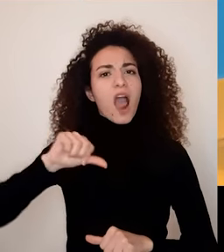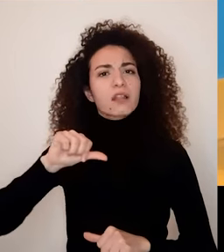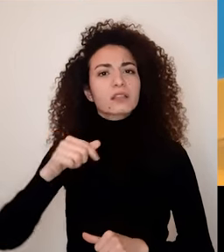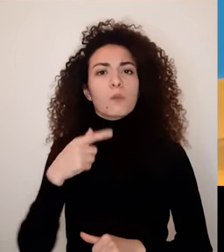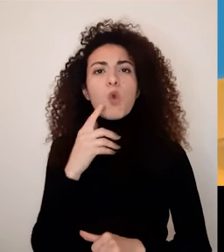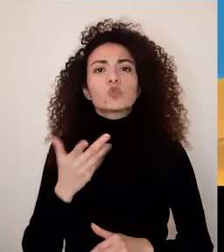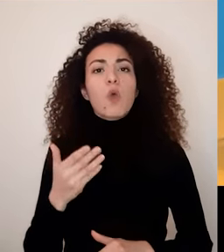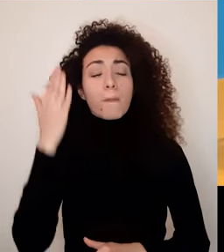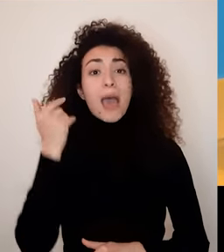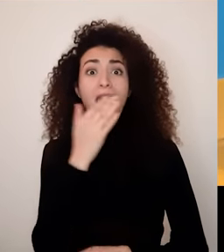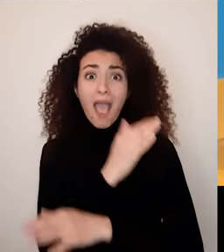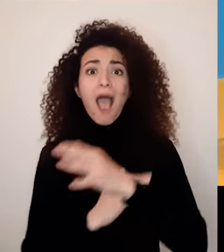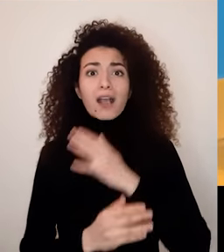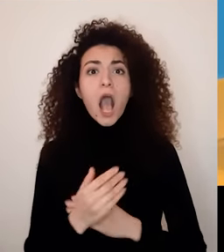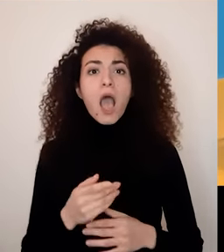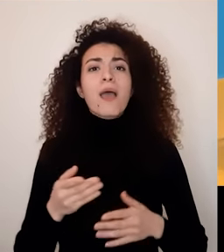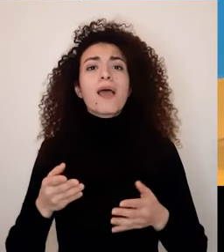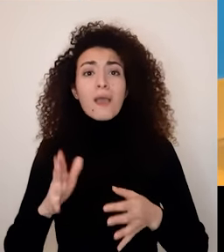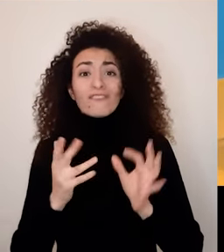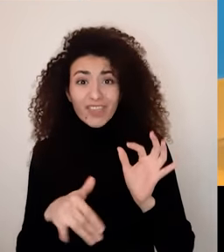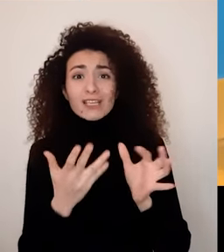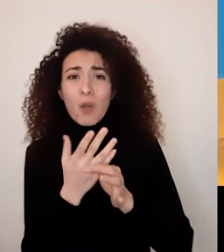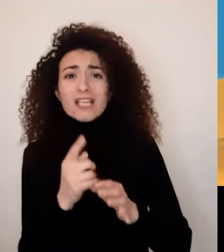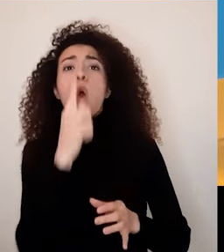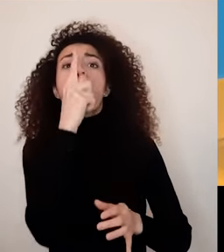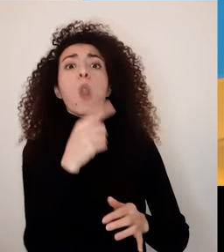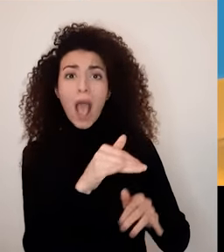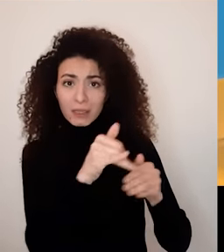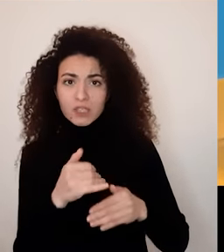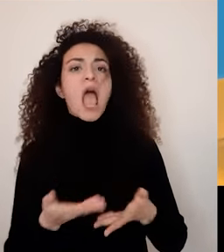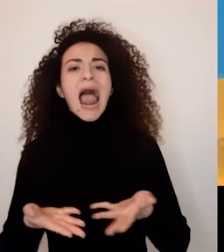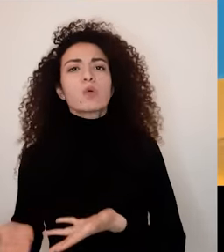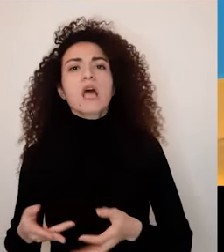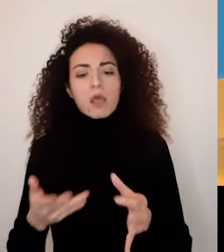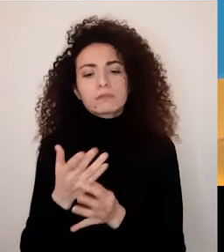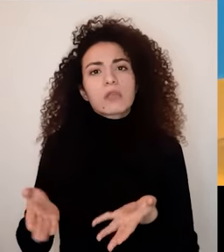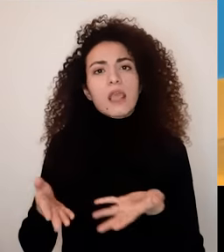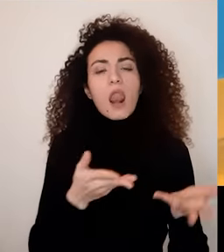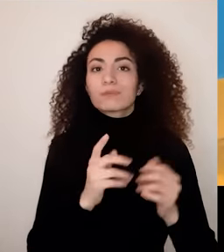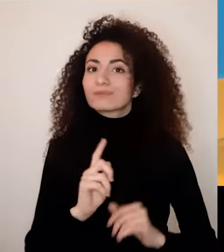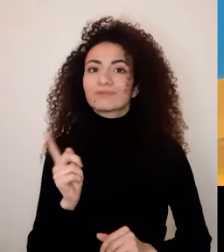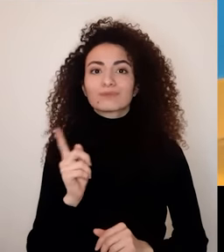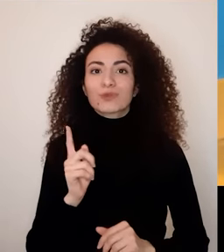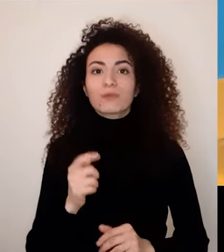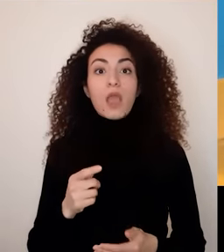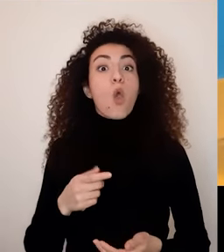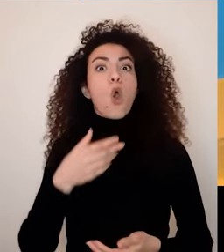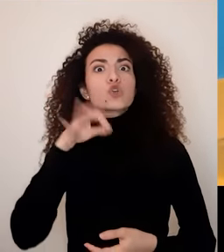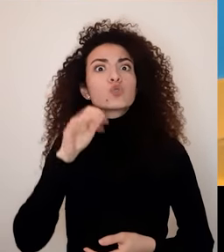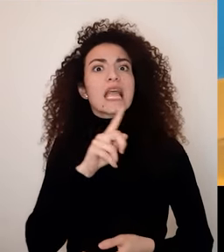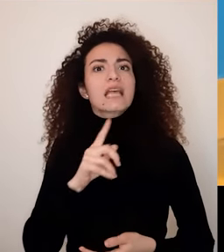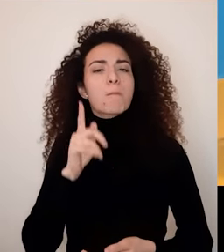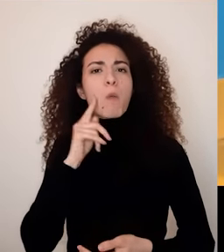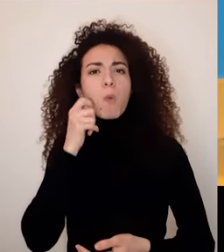وهيدي كمان من المعتقدات الخاطئة أنه المرأة ذات الإعاقة لازم تضع بأي عقد زواج ويمكن ما تكون هي